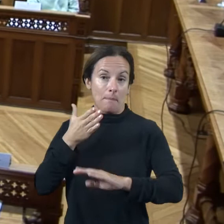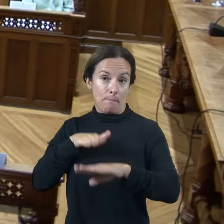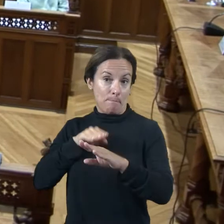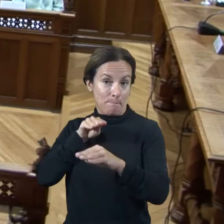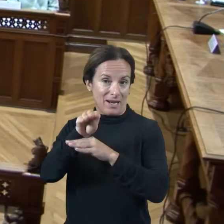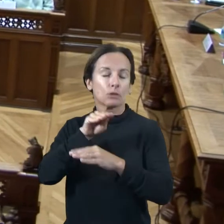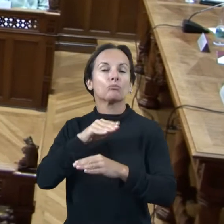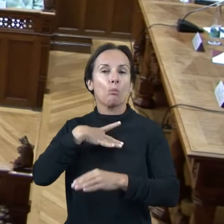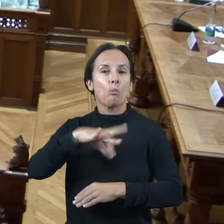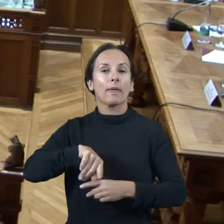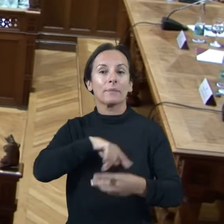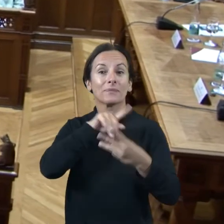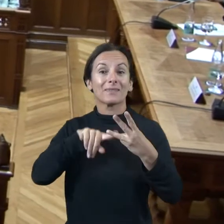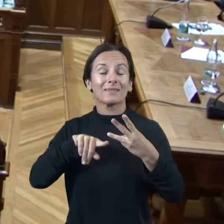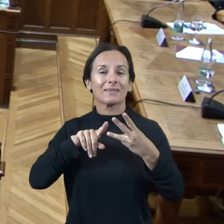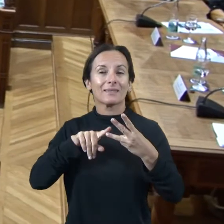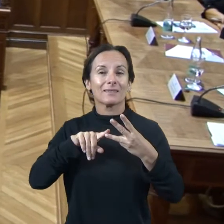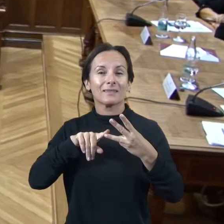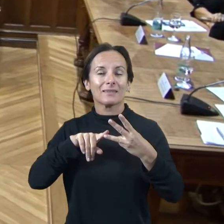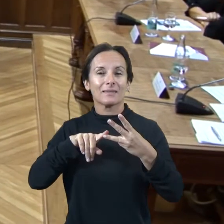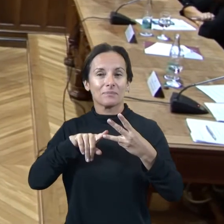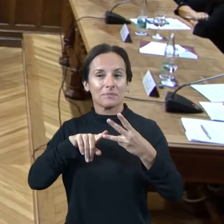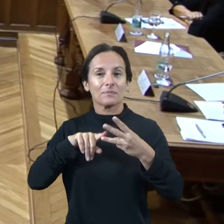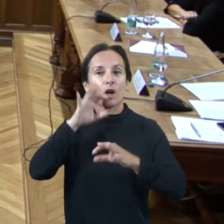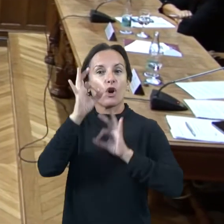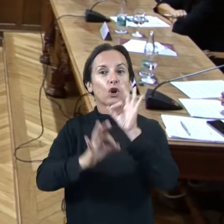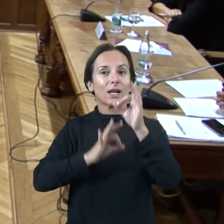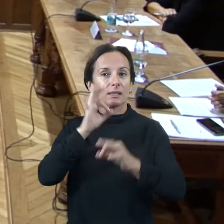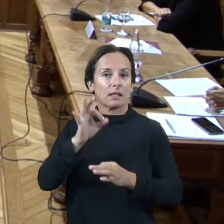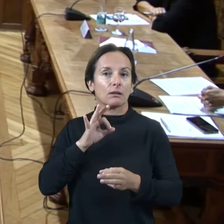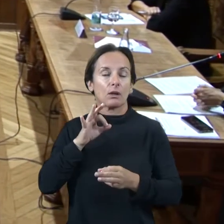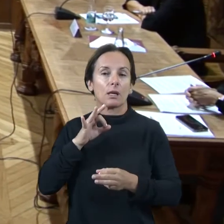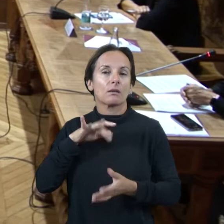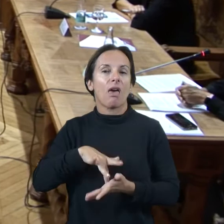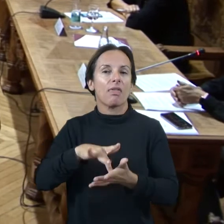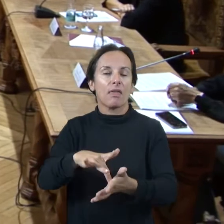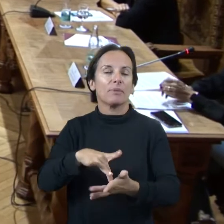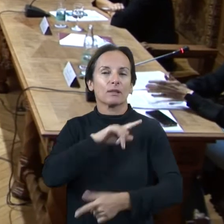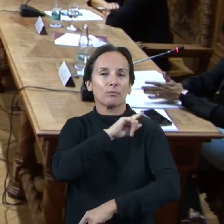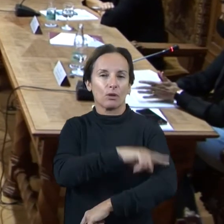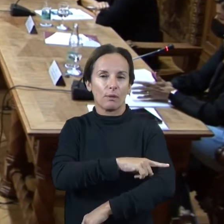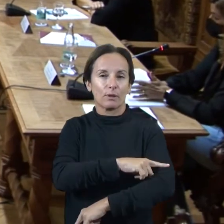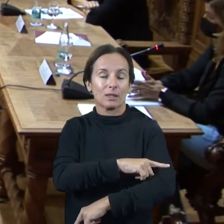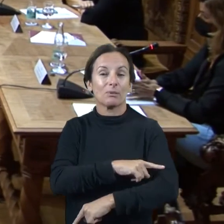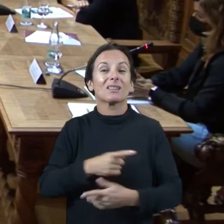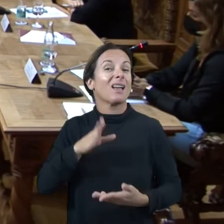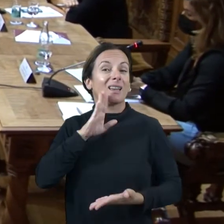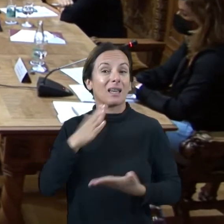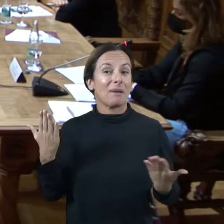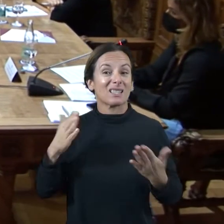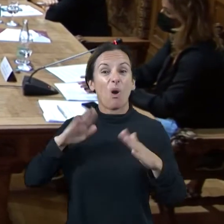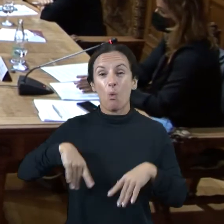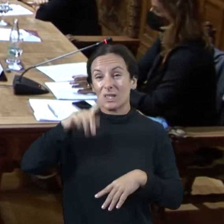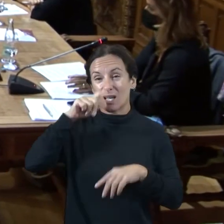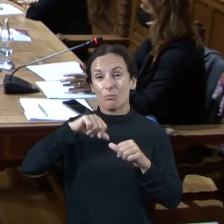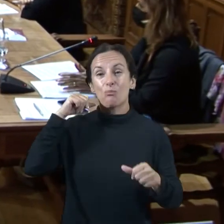i després la tercera línia era la d'organització d'esdeveniments esportius que passa que ens hem trobat aquests darrers anys que una